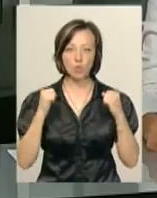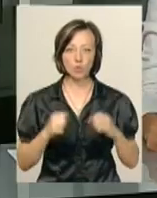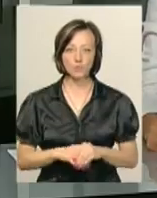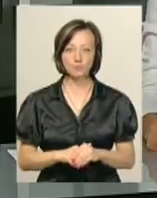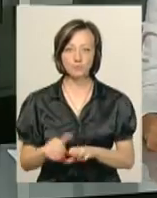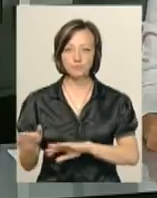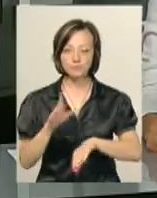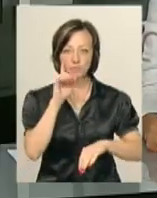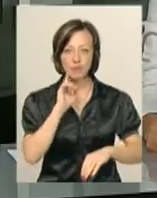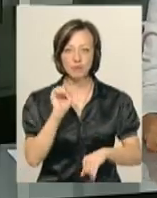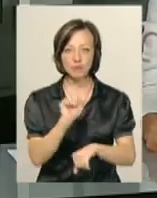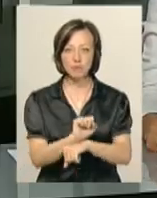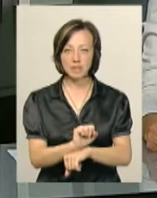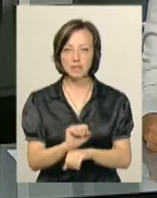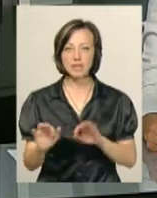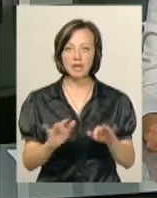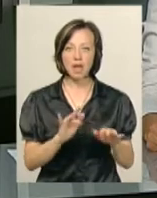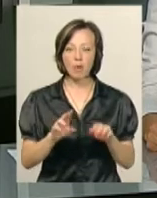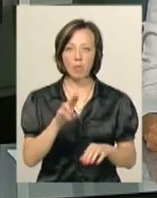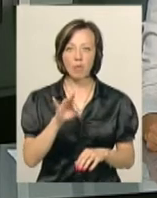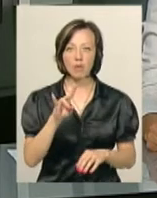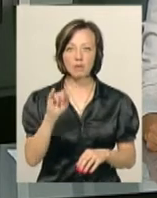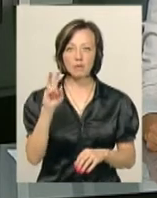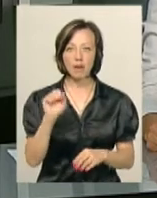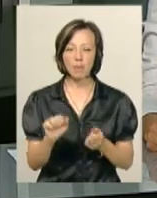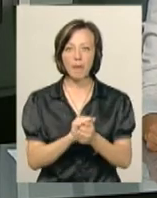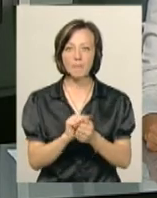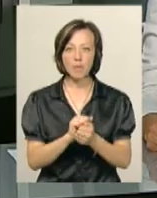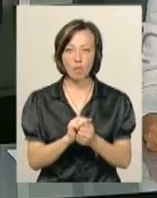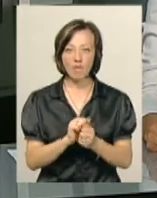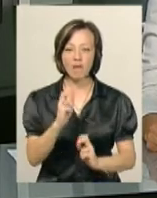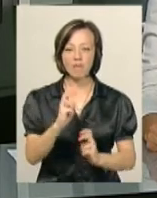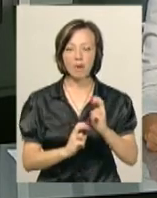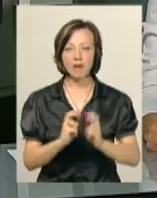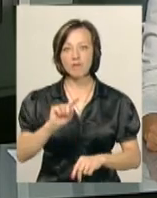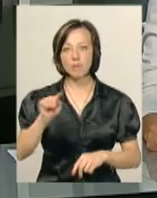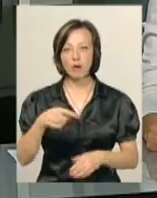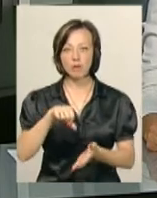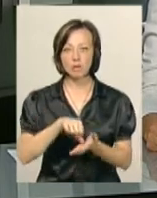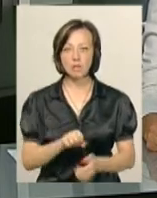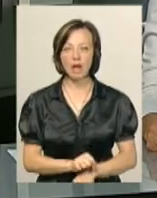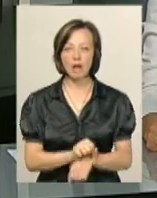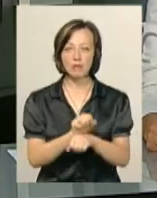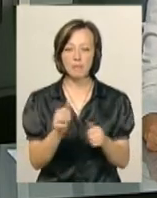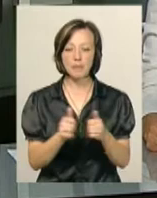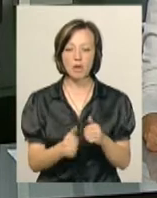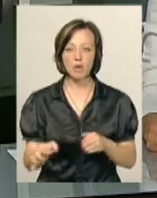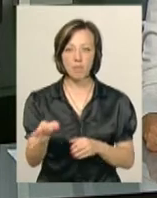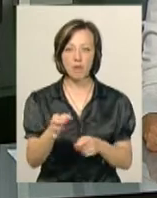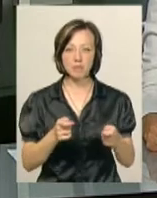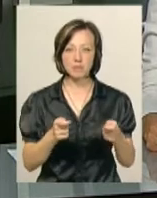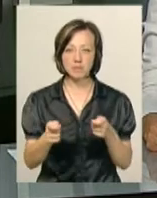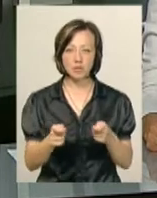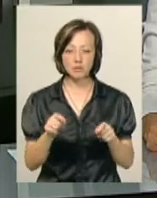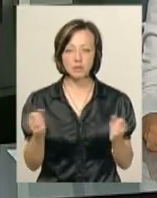Призупинити діяльність Поніньківської картонно-паперової фабрики вимагали сьогодні учасники акції протесту під облдержадміністрацією.